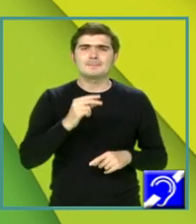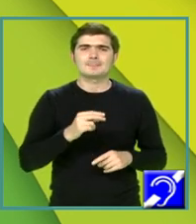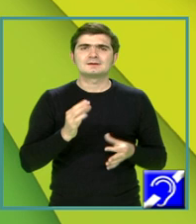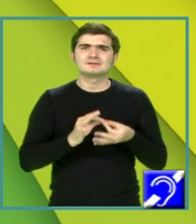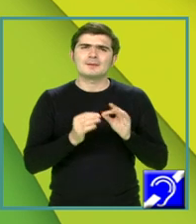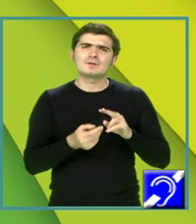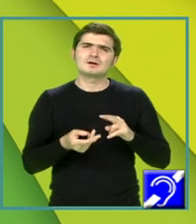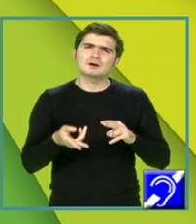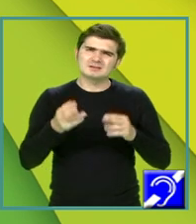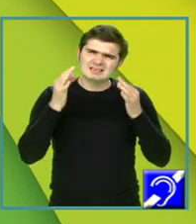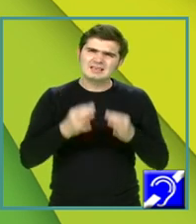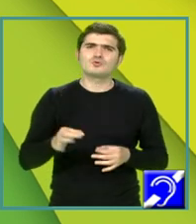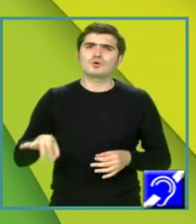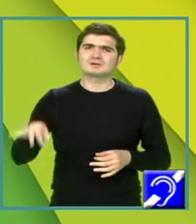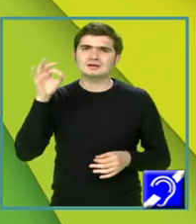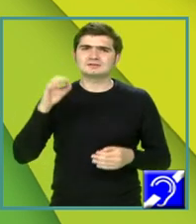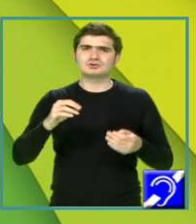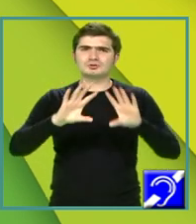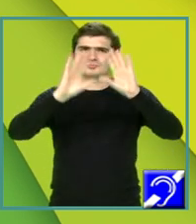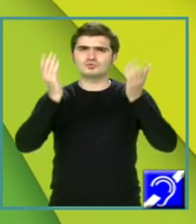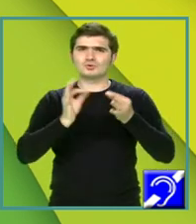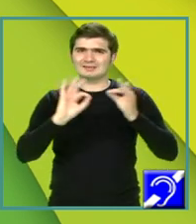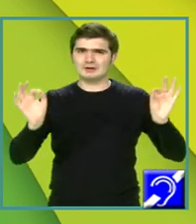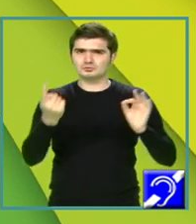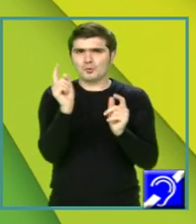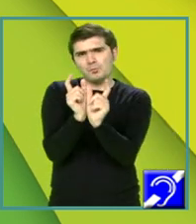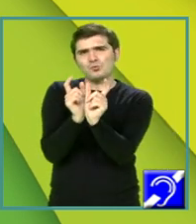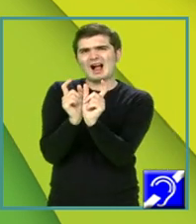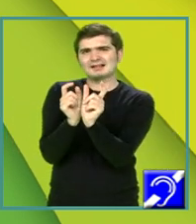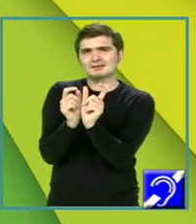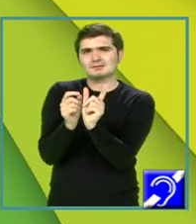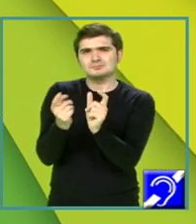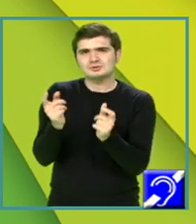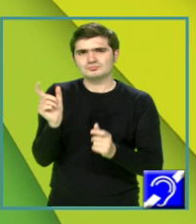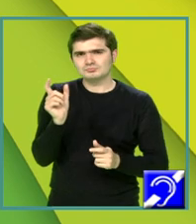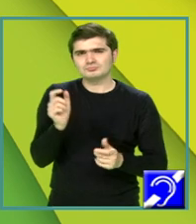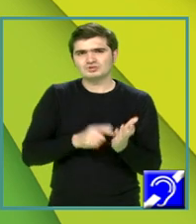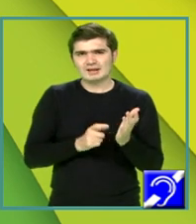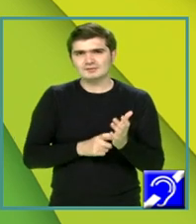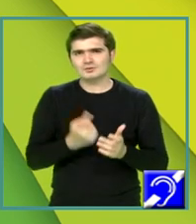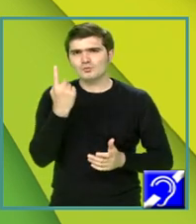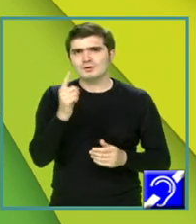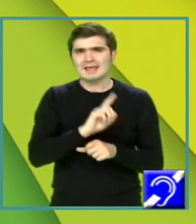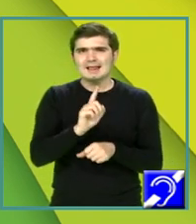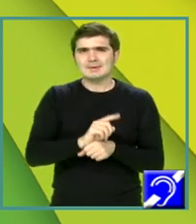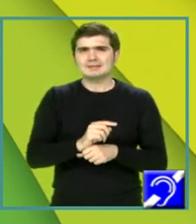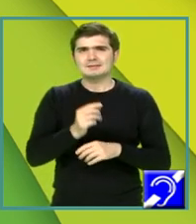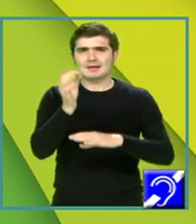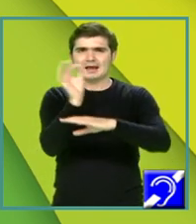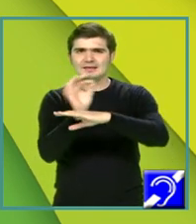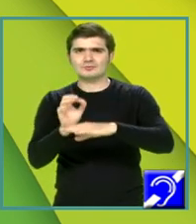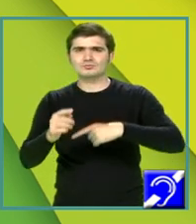ca sigur veți găsi în fragment o secvență, ca să spun așa, din cerință. Un element arhitectural tradițional.